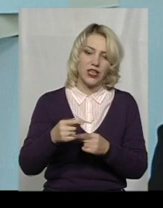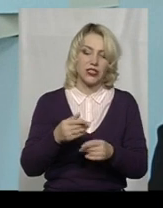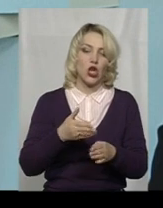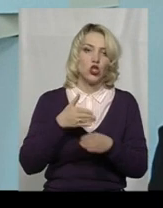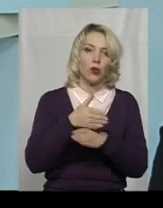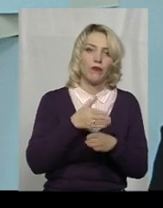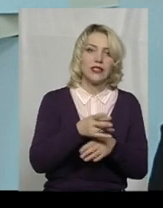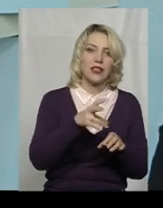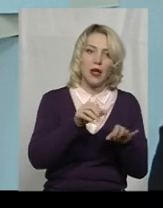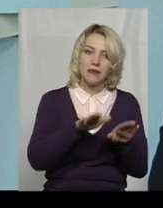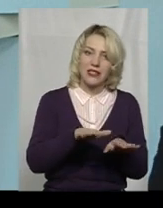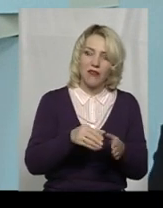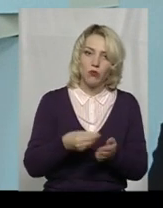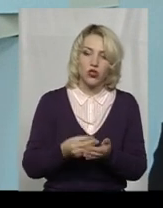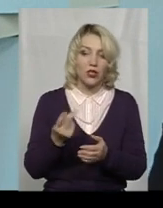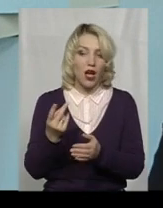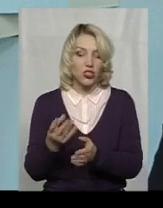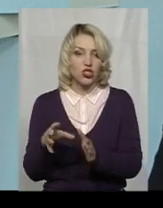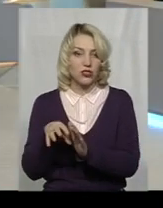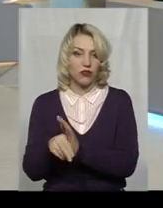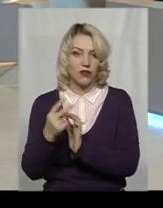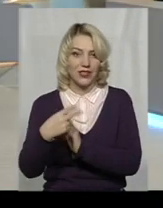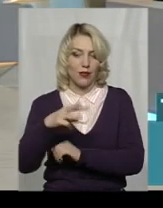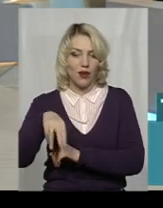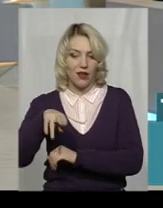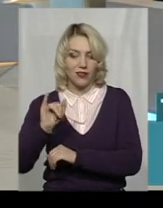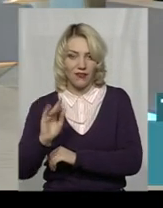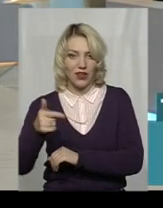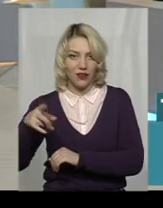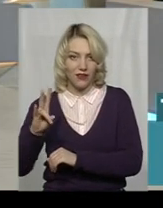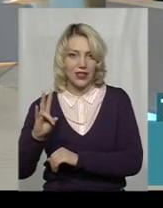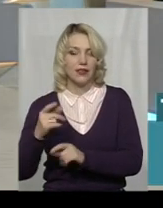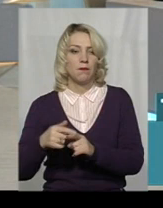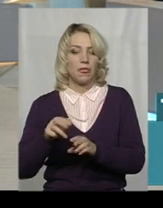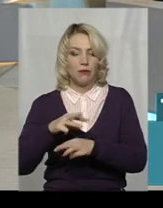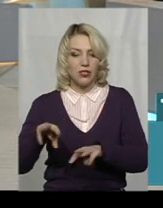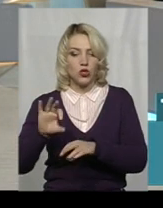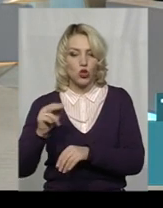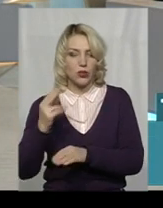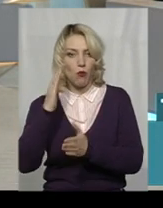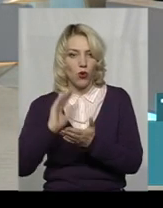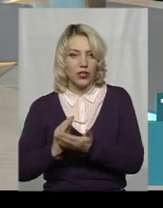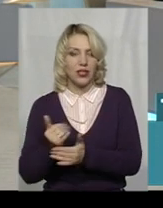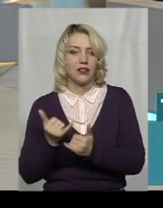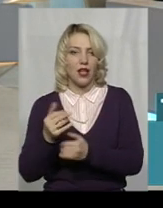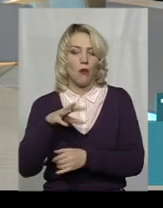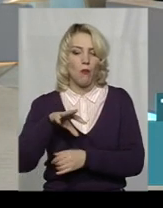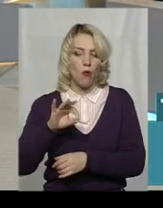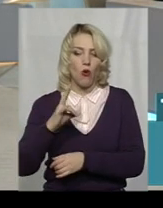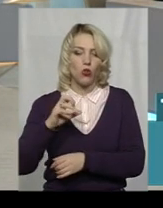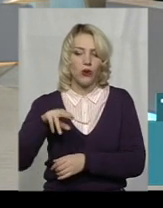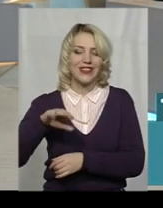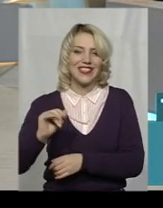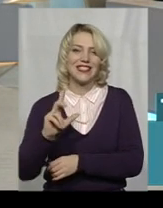бюджети, так, а інша складова залишила 20 млрд грн Мінсоцполітики для монетизації субсидій.